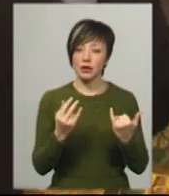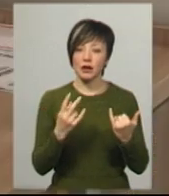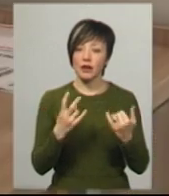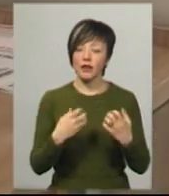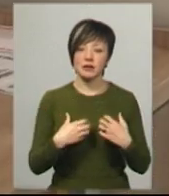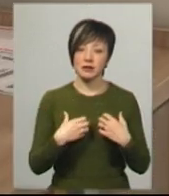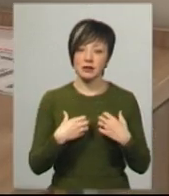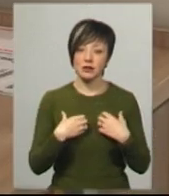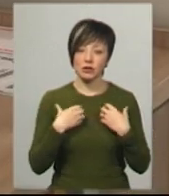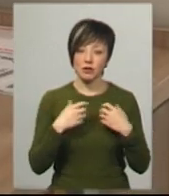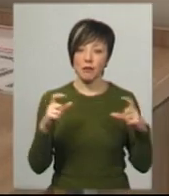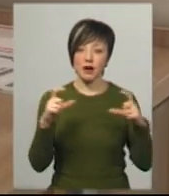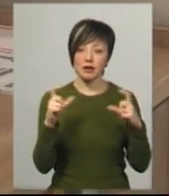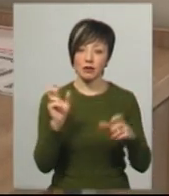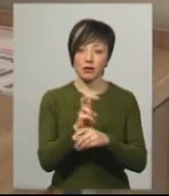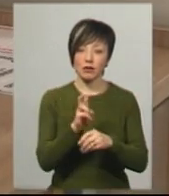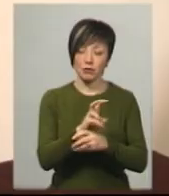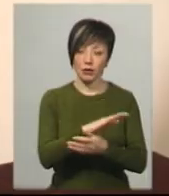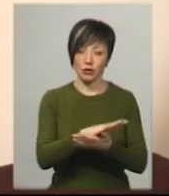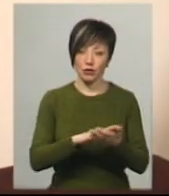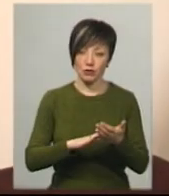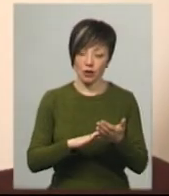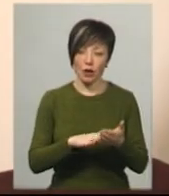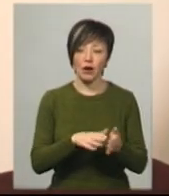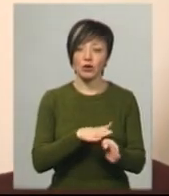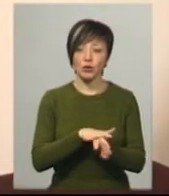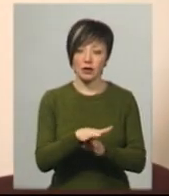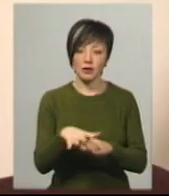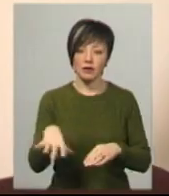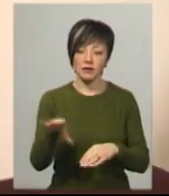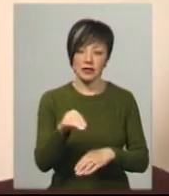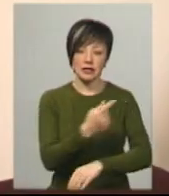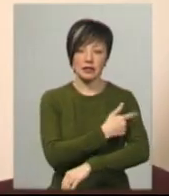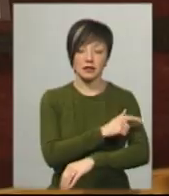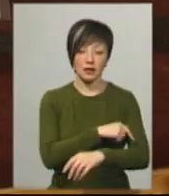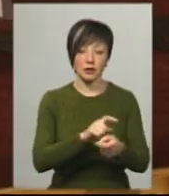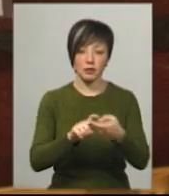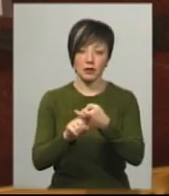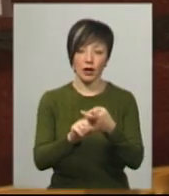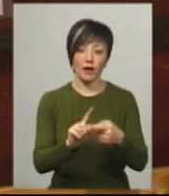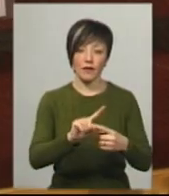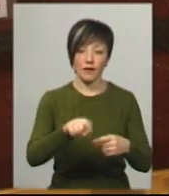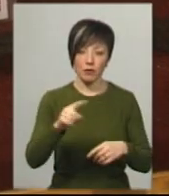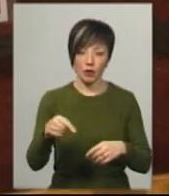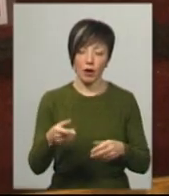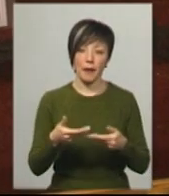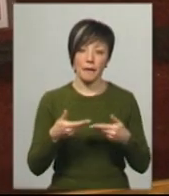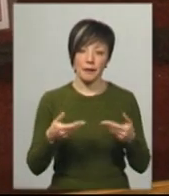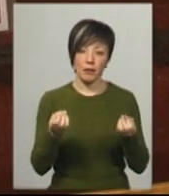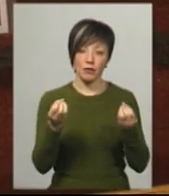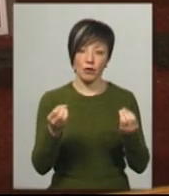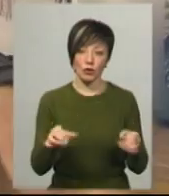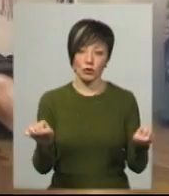ніж у магазині, куди люди продовжують ходити. Додає, дотримаються усіх санітарно-епідеміологічних вимог. Ми мили просто